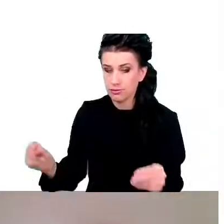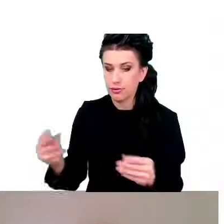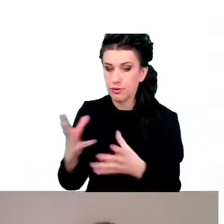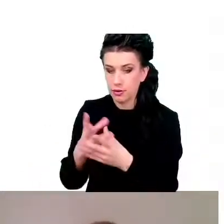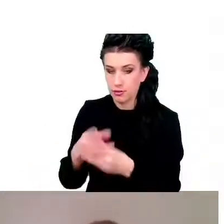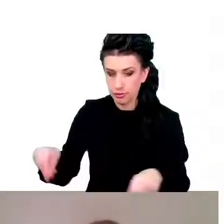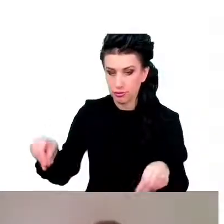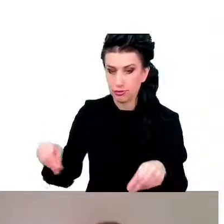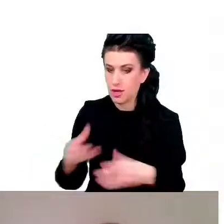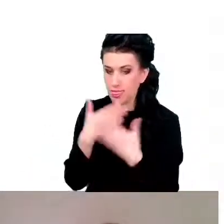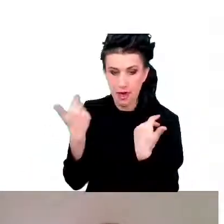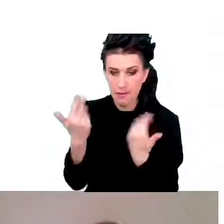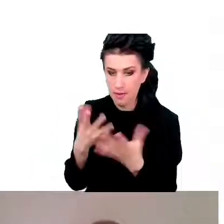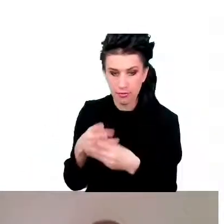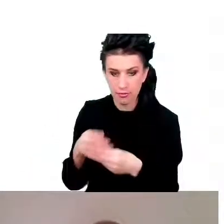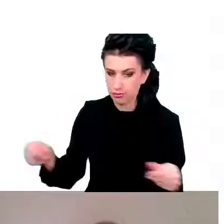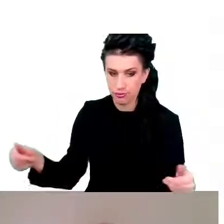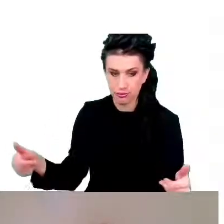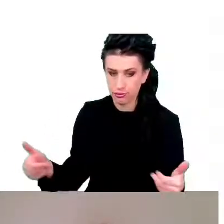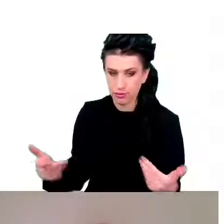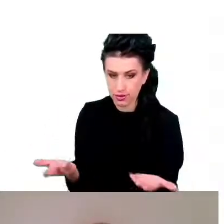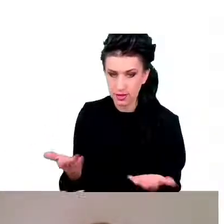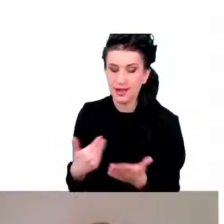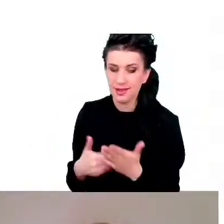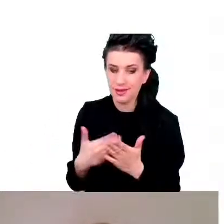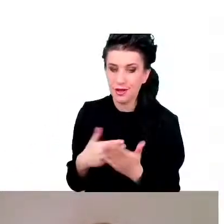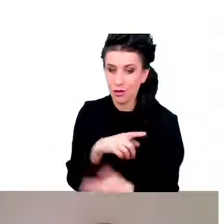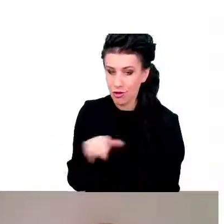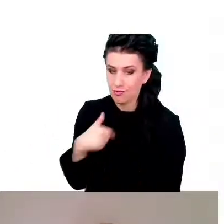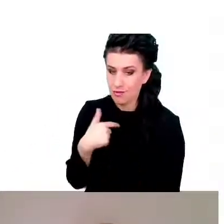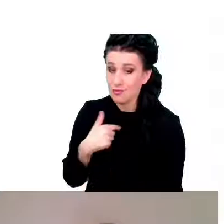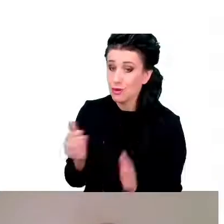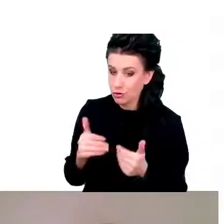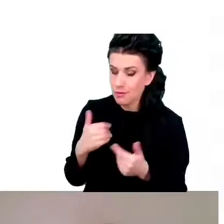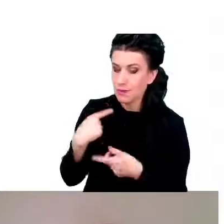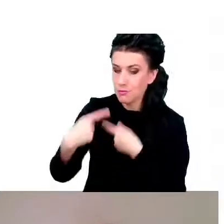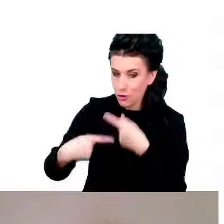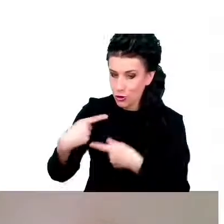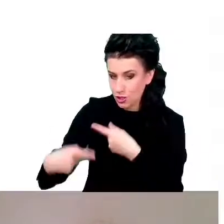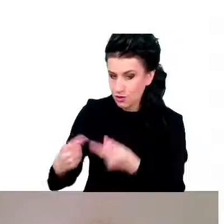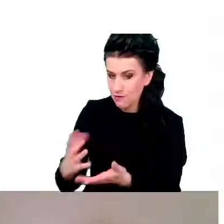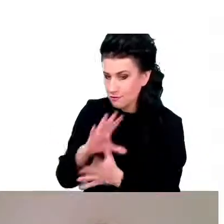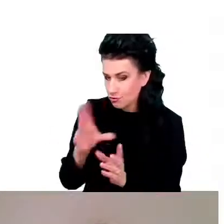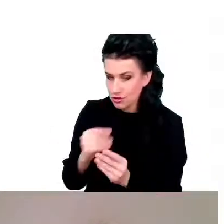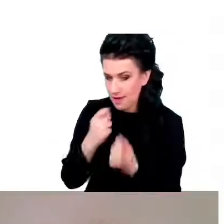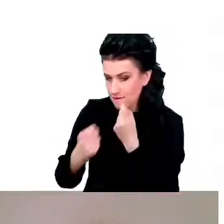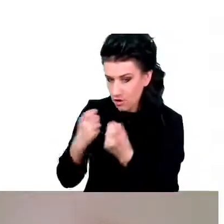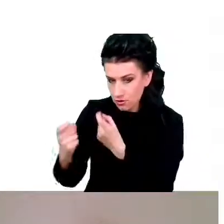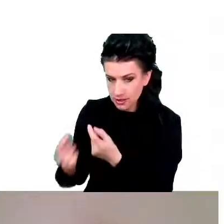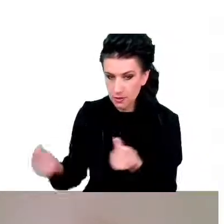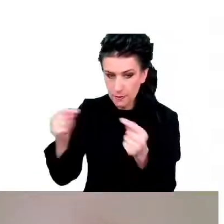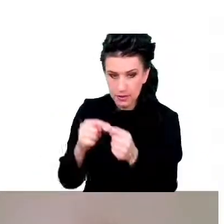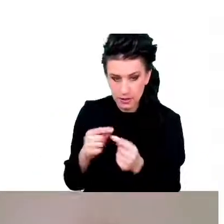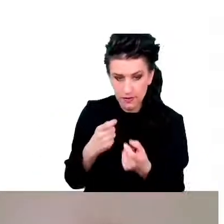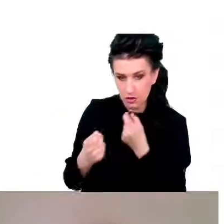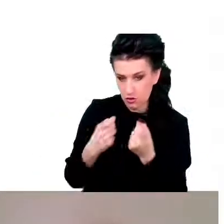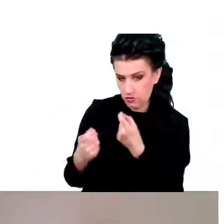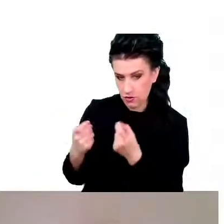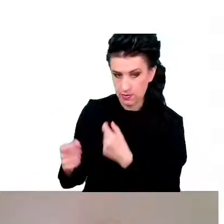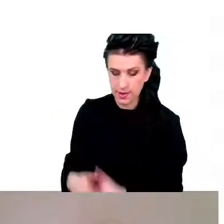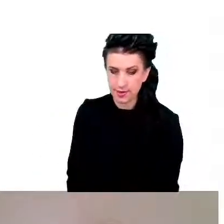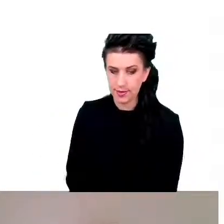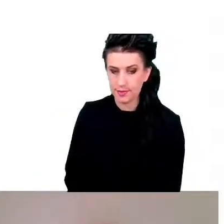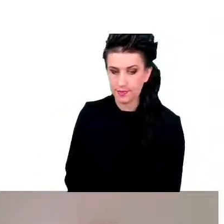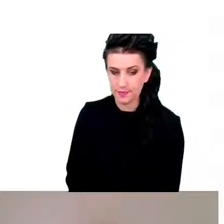na bieżąco procesować wszystkie informacje, które do nas docierają i przystosowywać się do nich. I